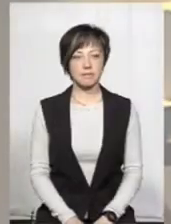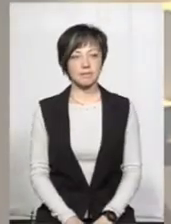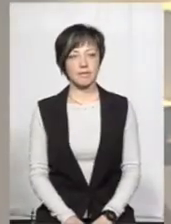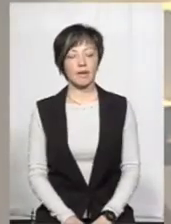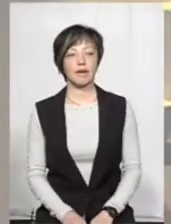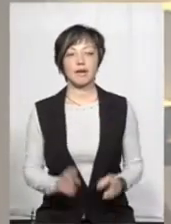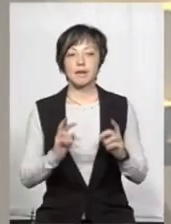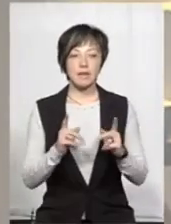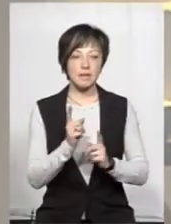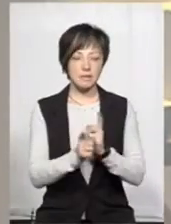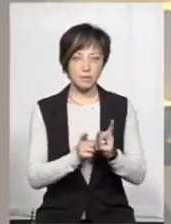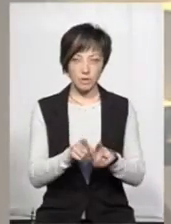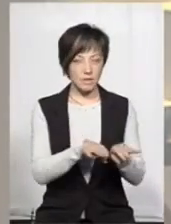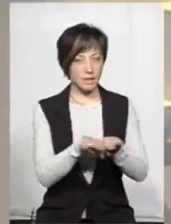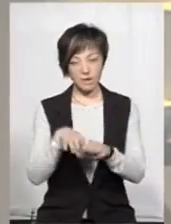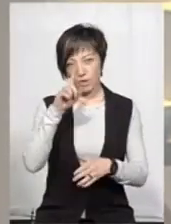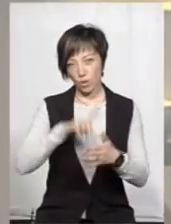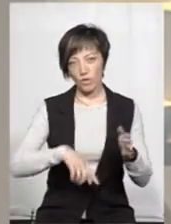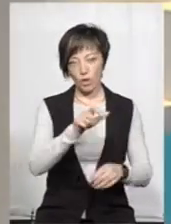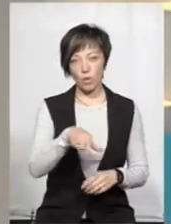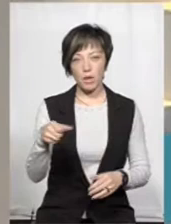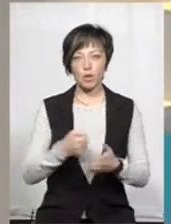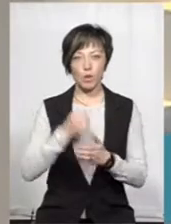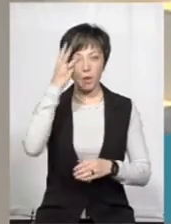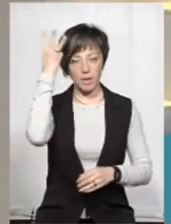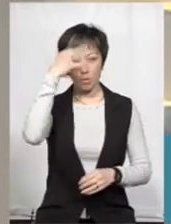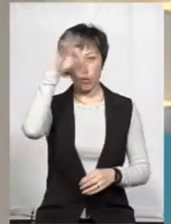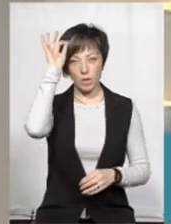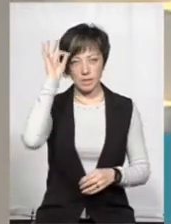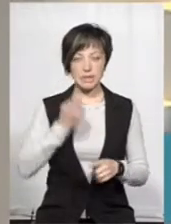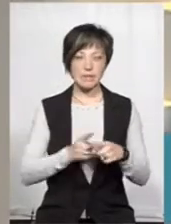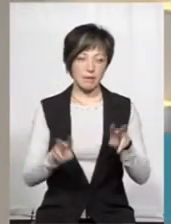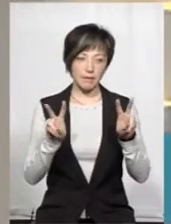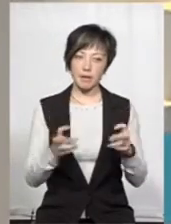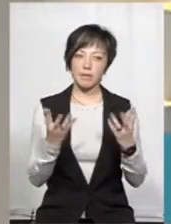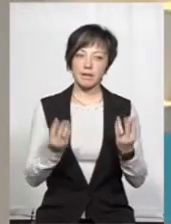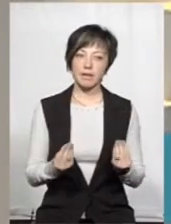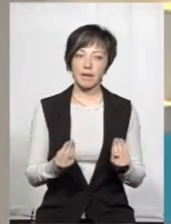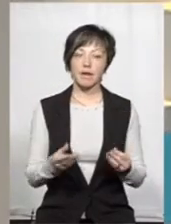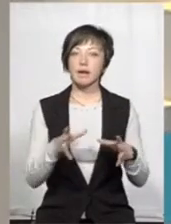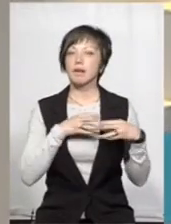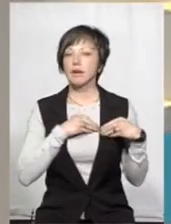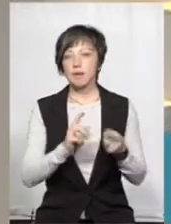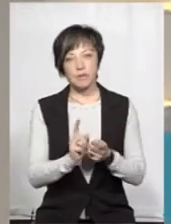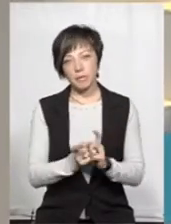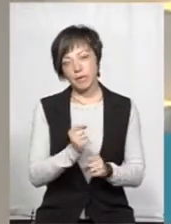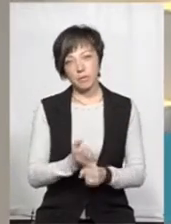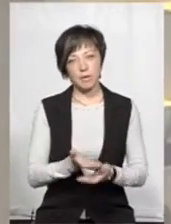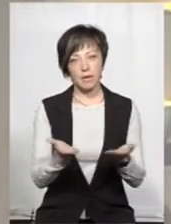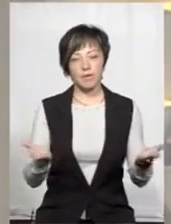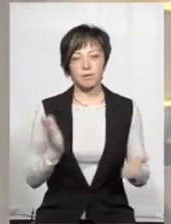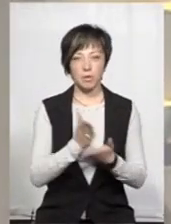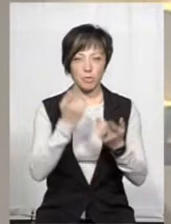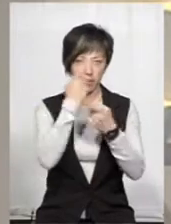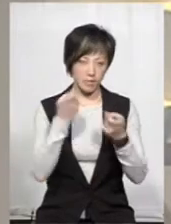Як змінюється рівень довіри громадян до Хмельницької поліції? Це тема дня. Ми з Ольгою Рибак працюємо для вас